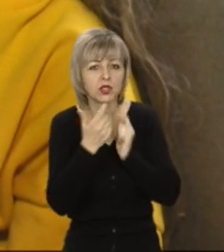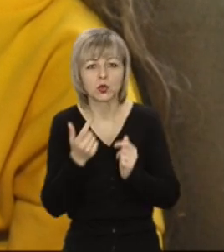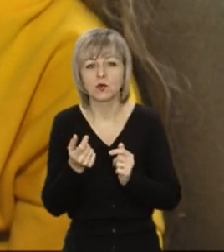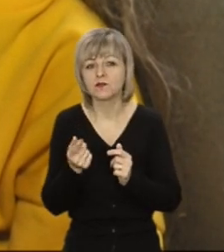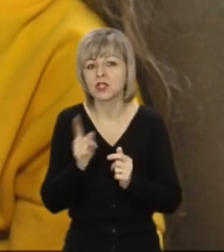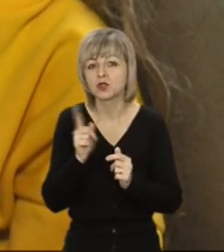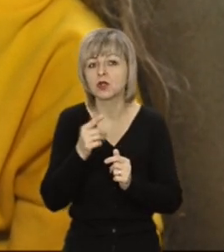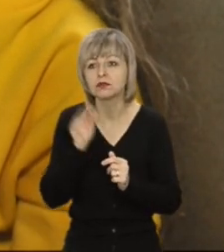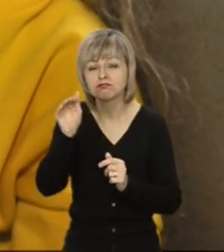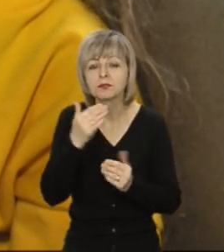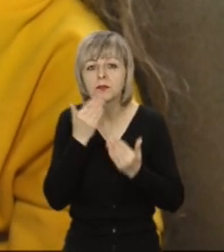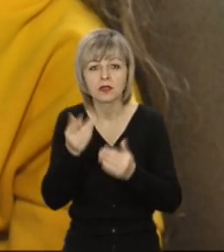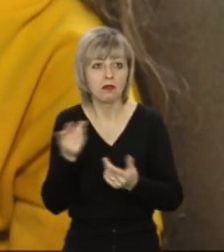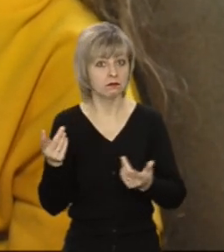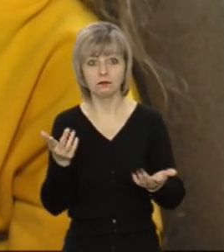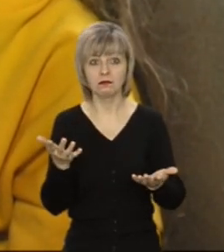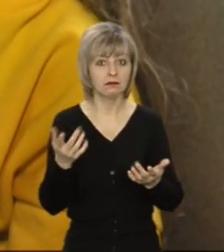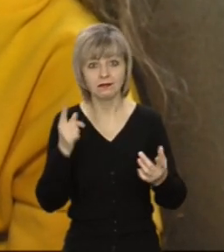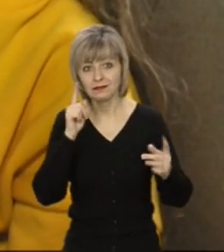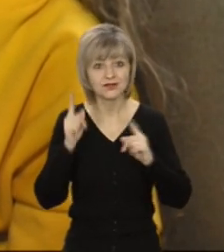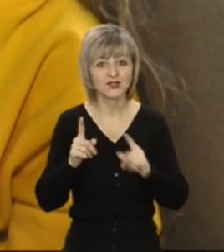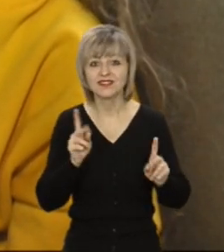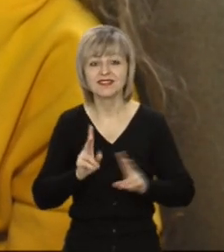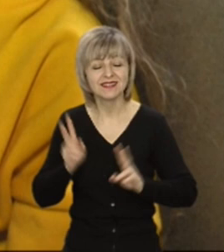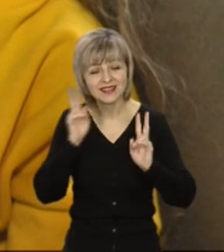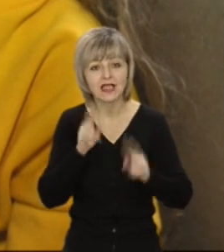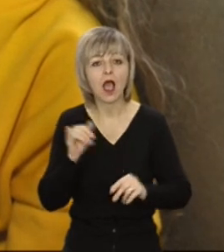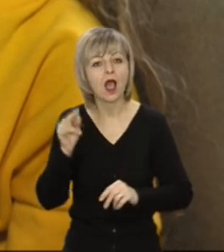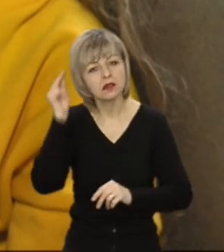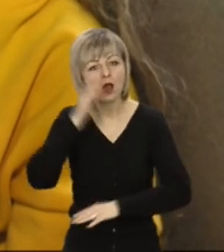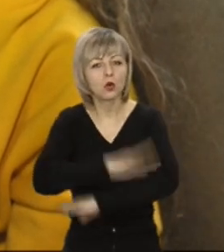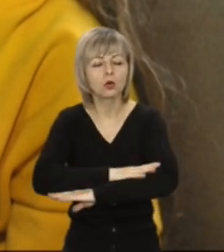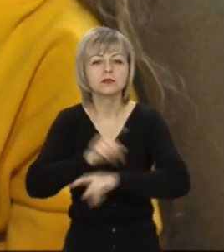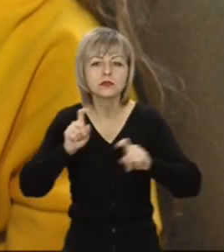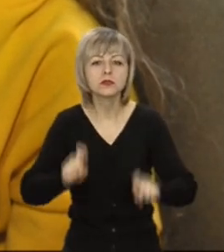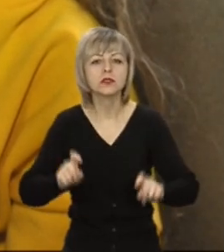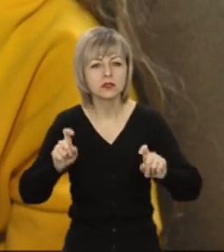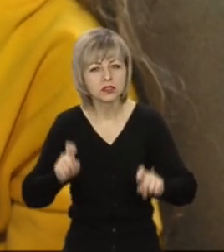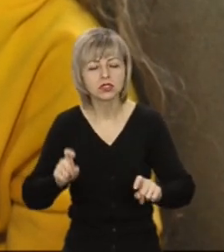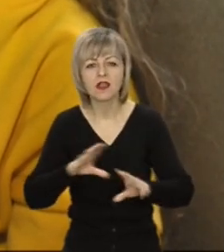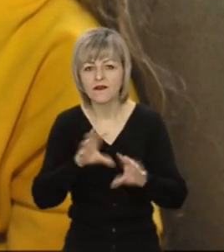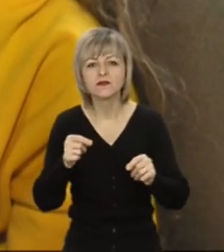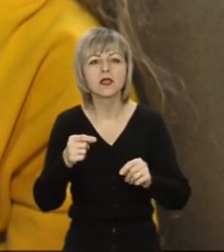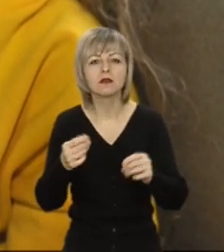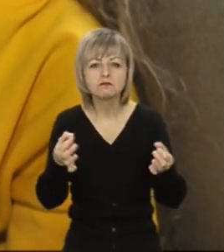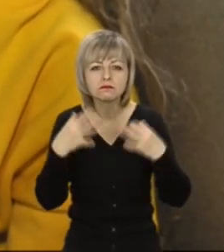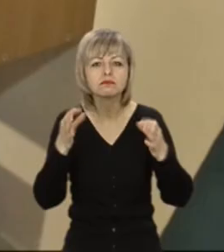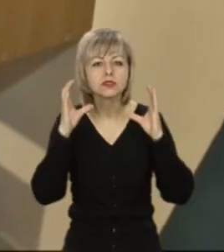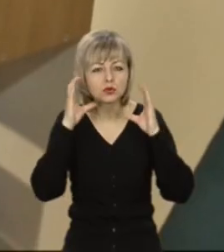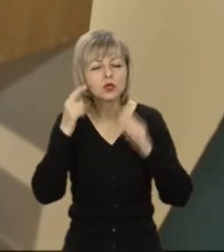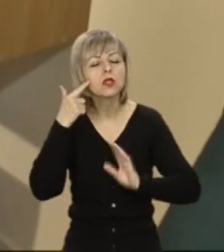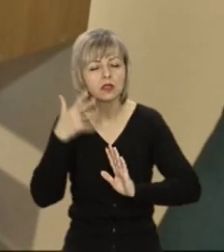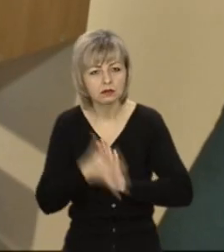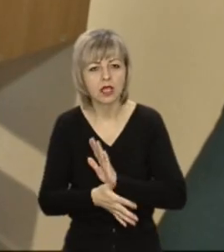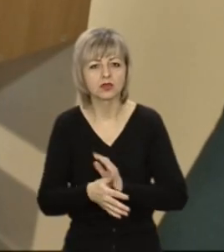щось від тебе питають, ти вже ніяк не можеш від цей. А там на урокові ти сидиш і все розумієш, тобі все ясно.